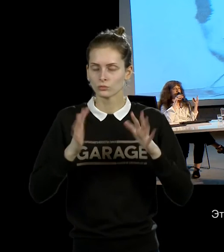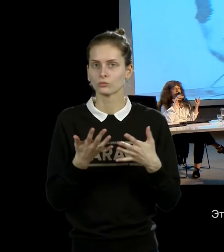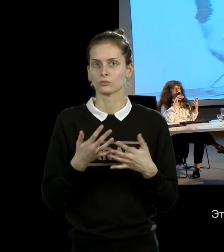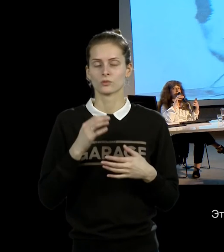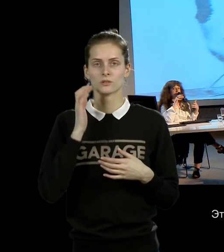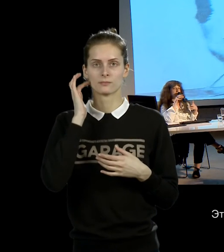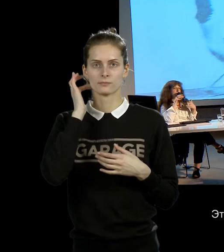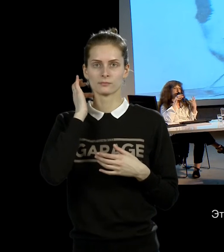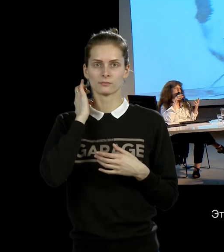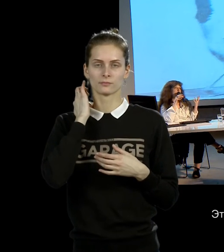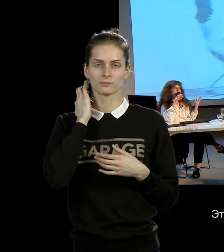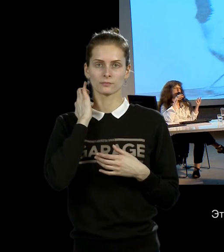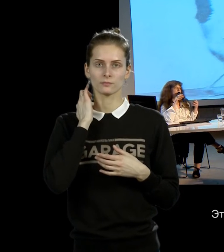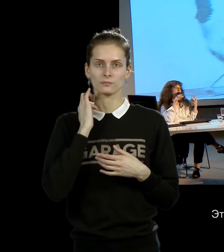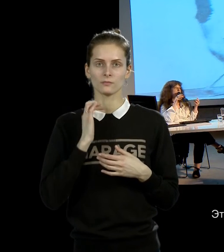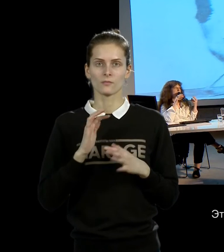событие